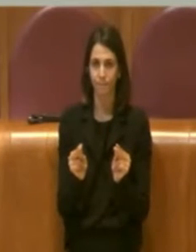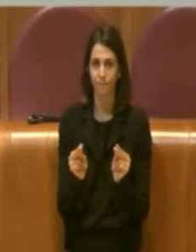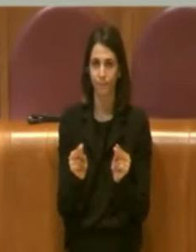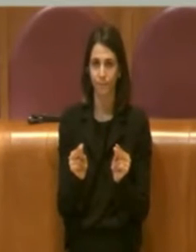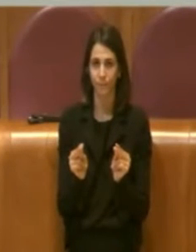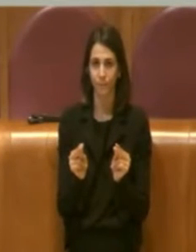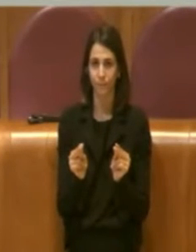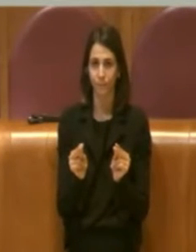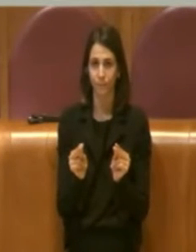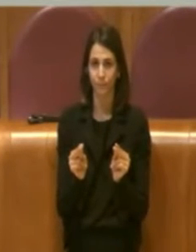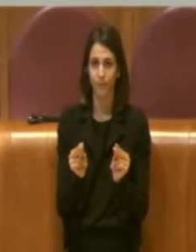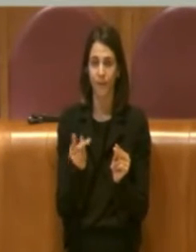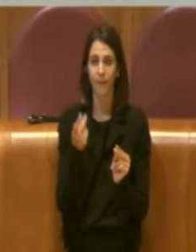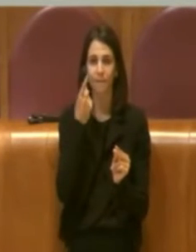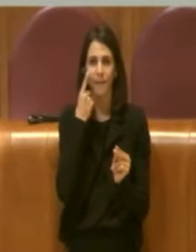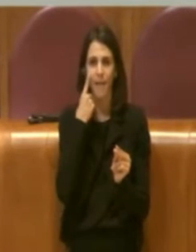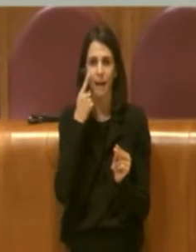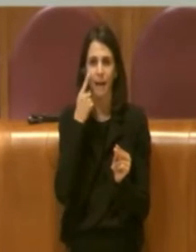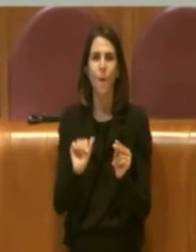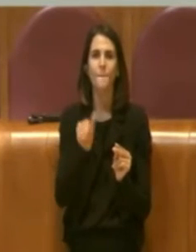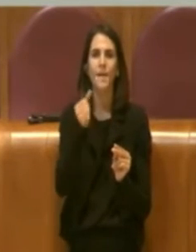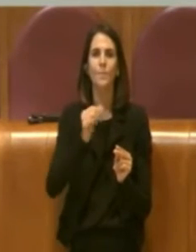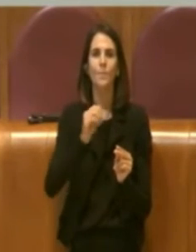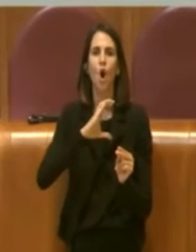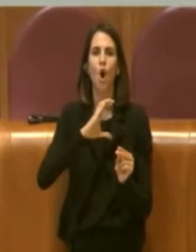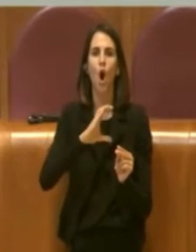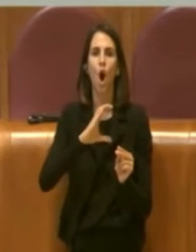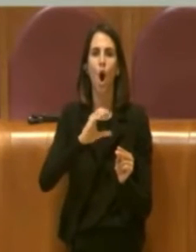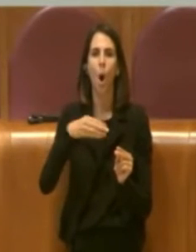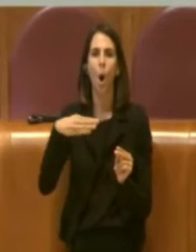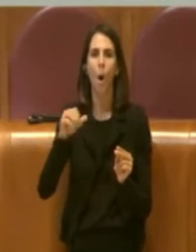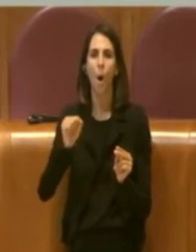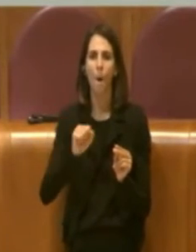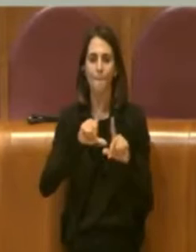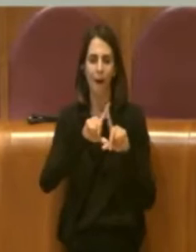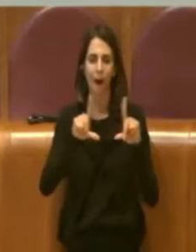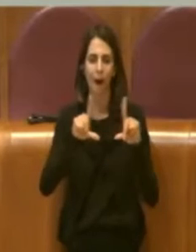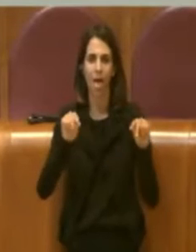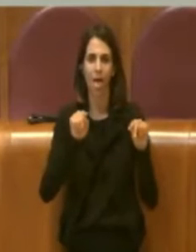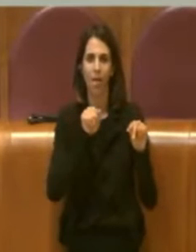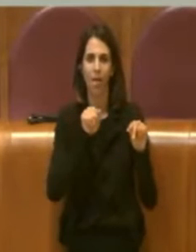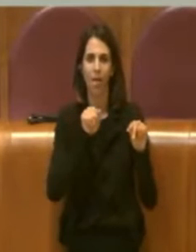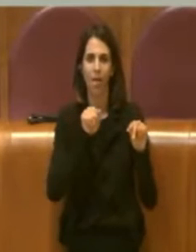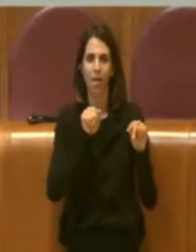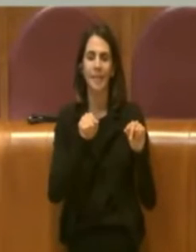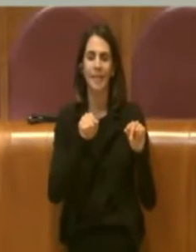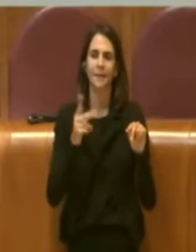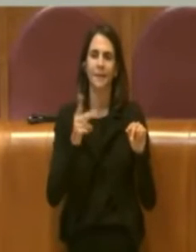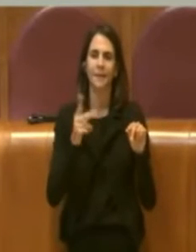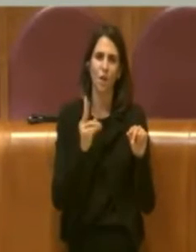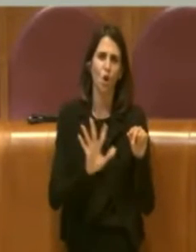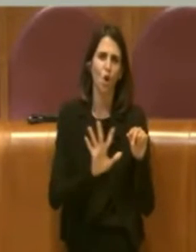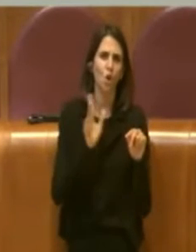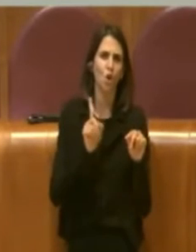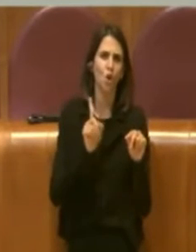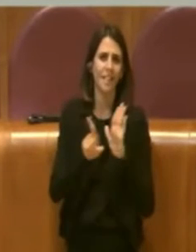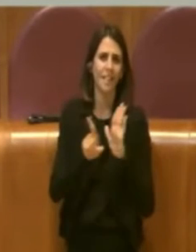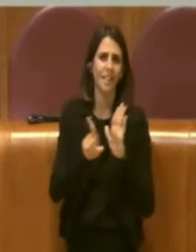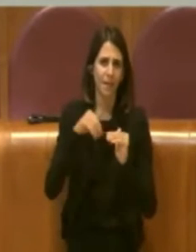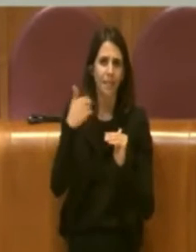primo comma che comunque non era stato investito da questa potenziale illegittimità e